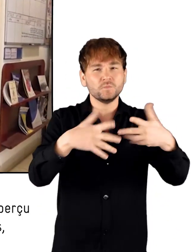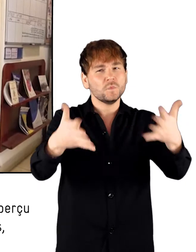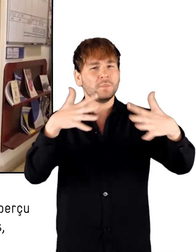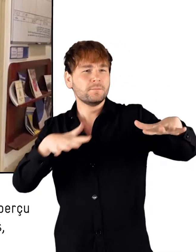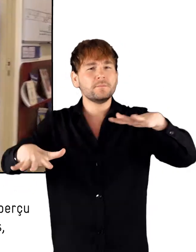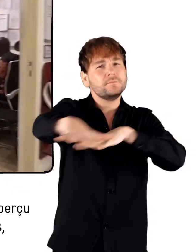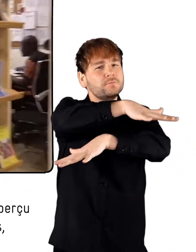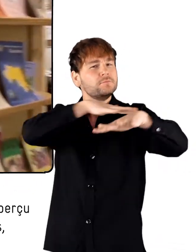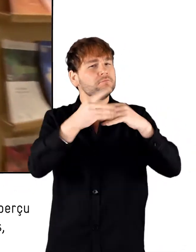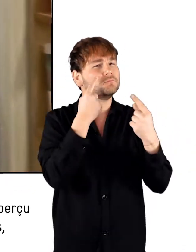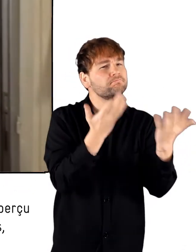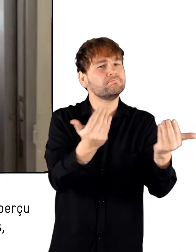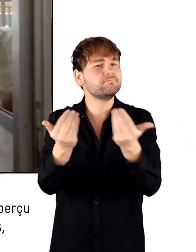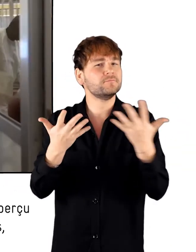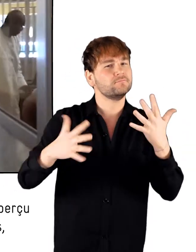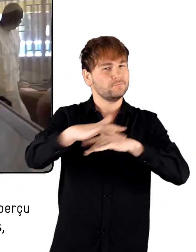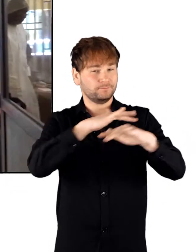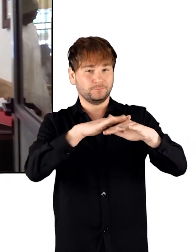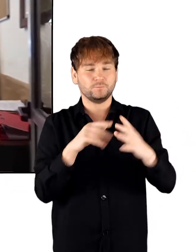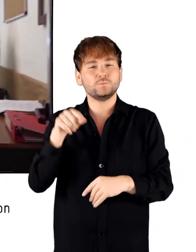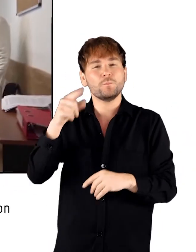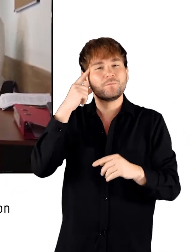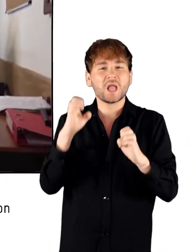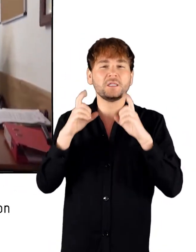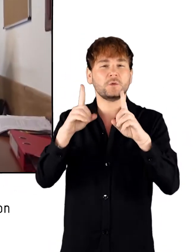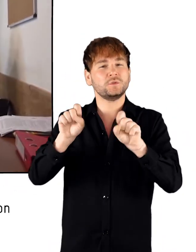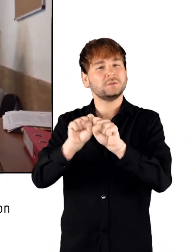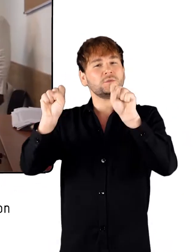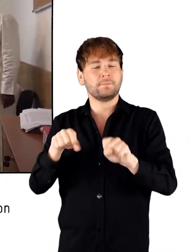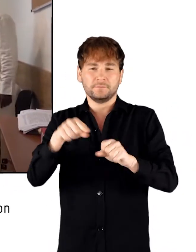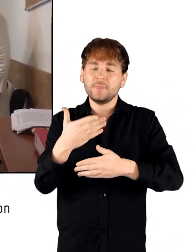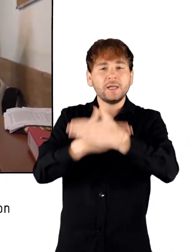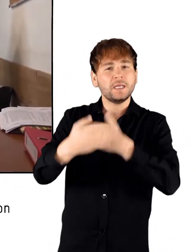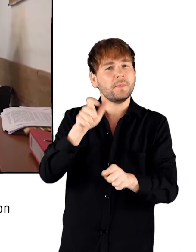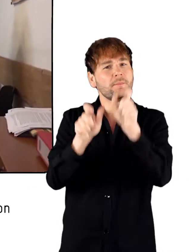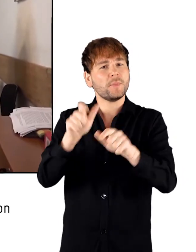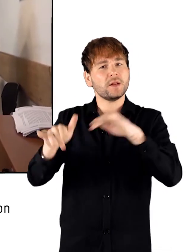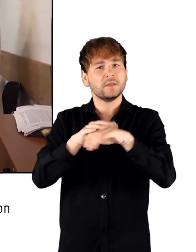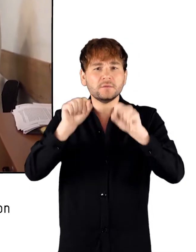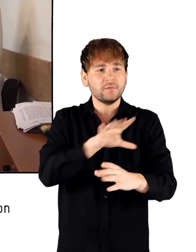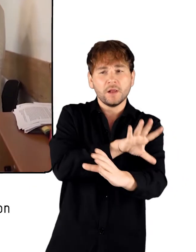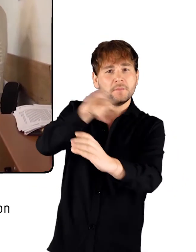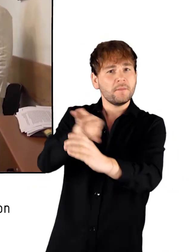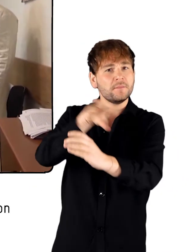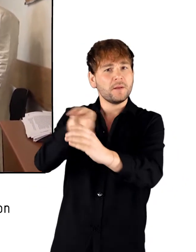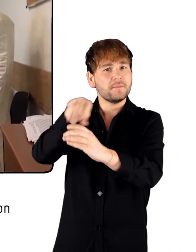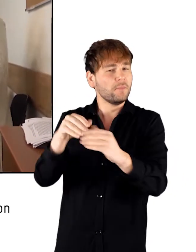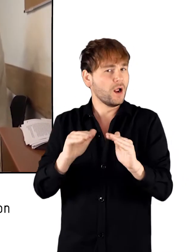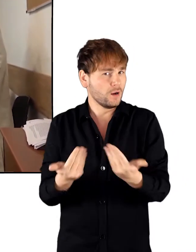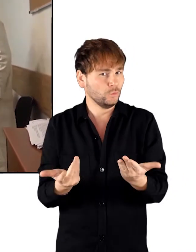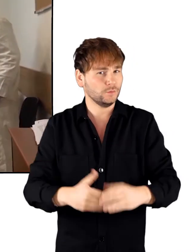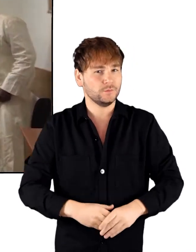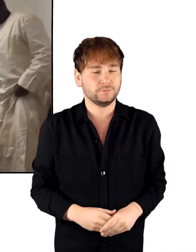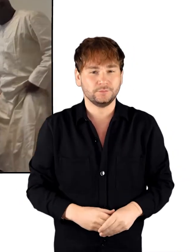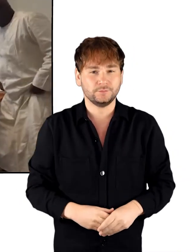obtenu un aperçu de la capitale et de ses environs, notamment des possibilités de participation des personnes en situation de handicap